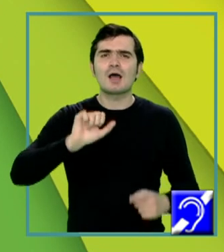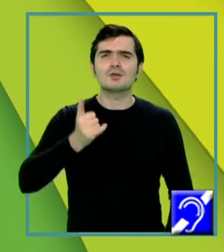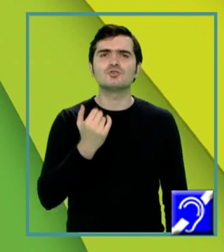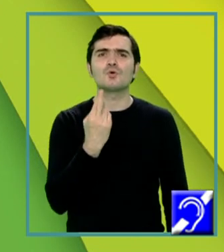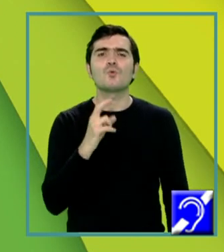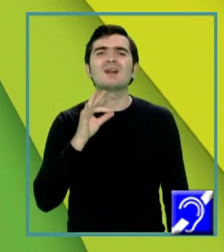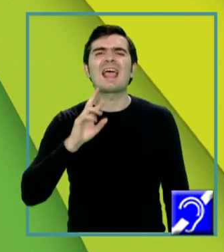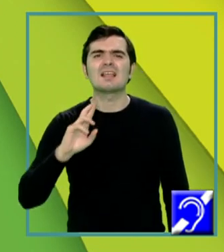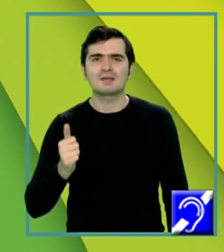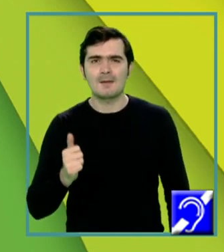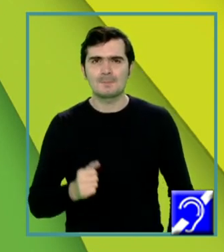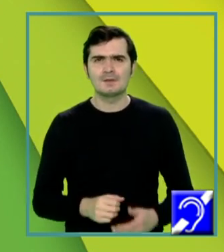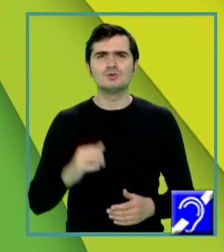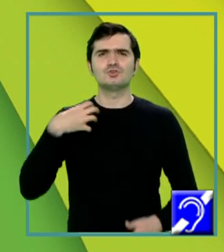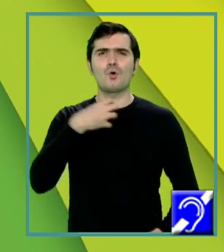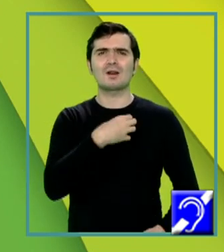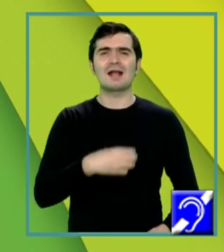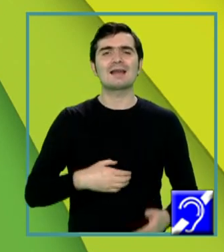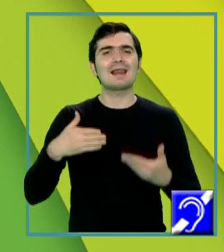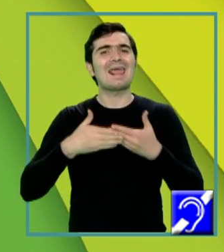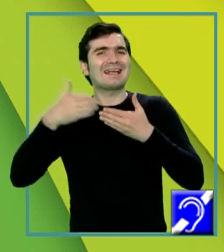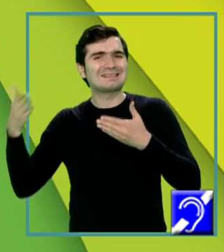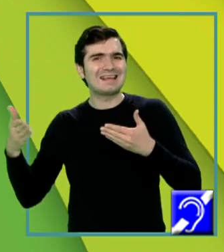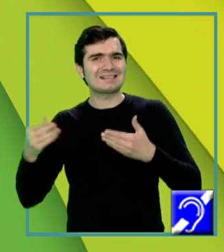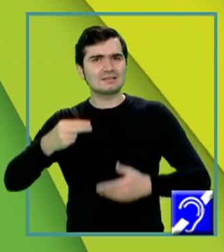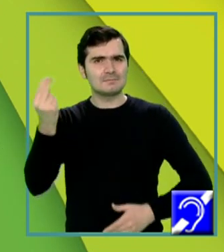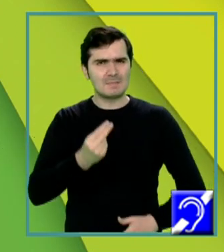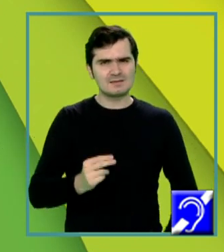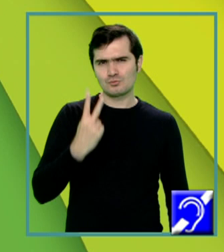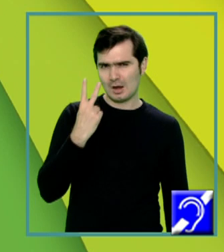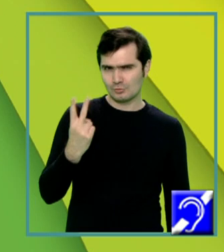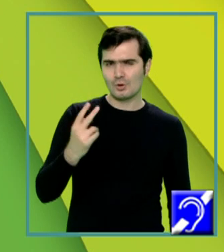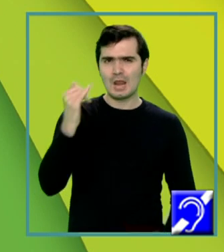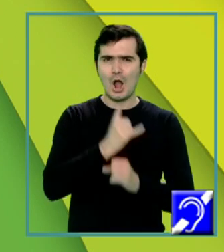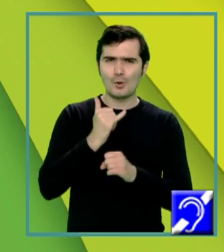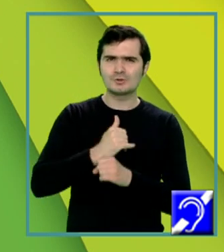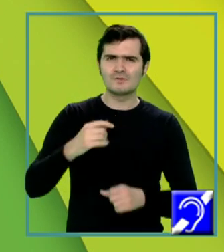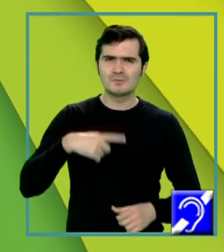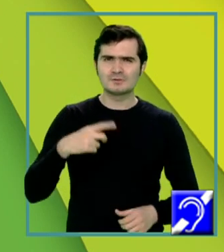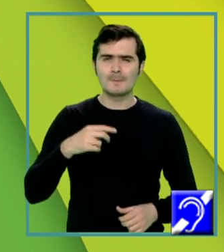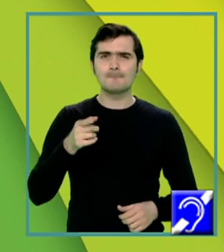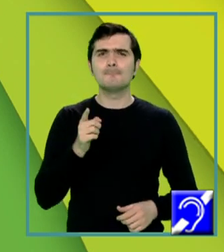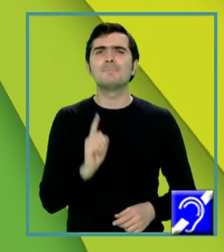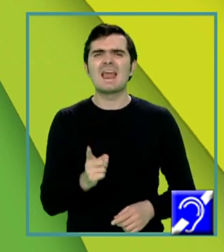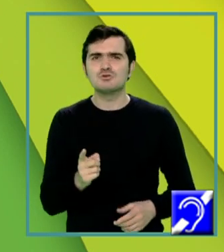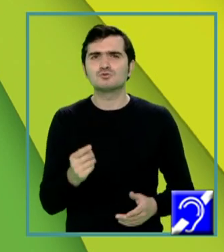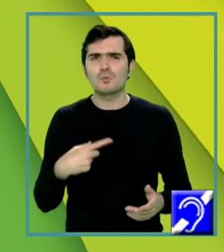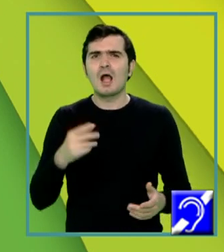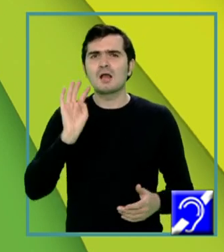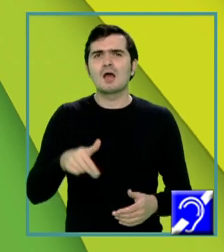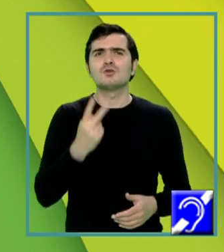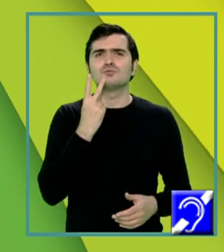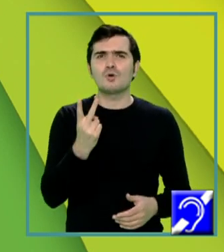genitale externe, de asemenea, în figura 2, observăm, sunt reprezentate de penis care conține două